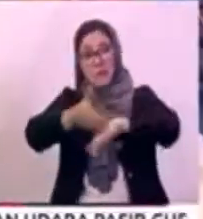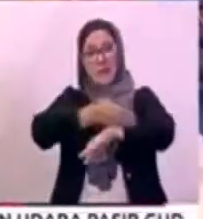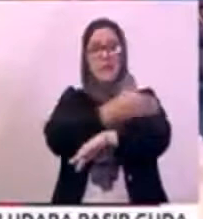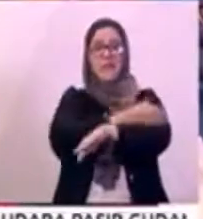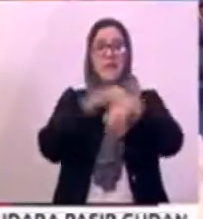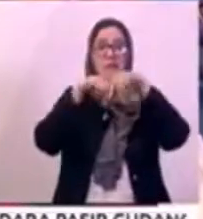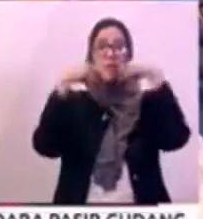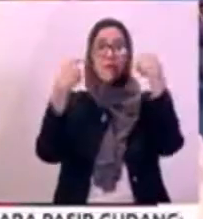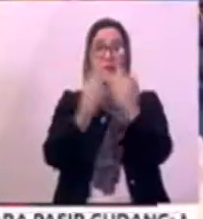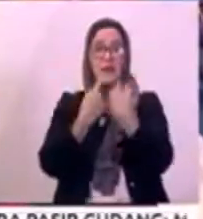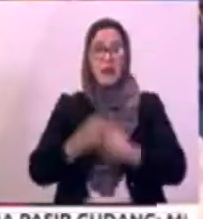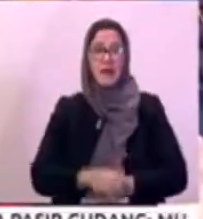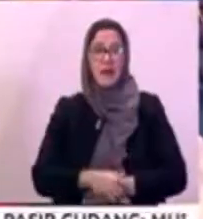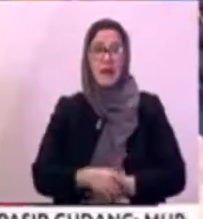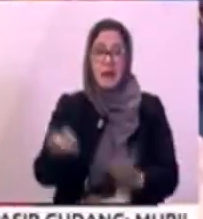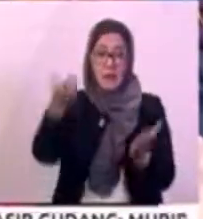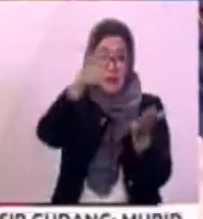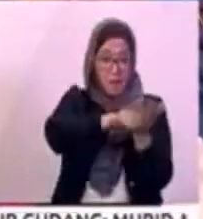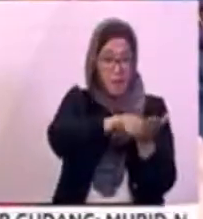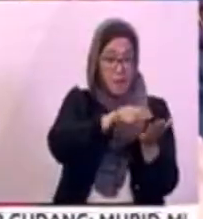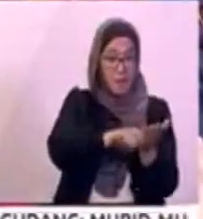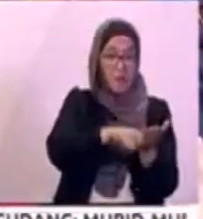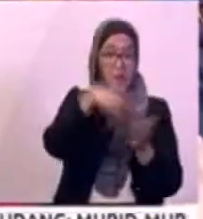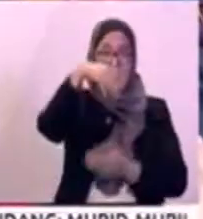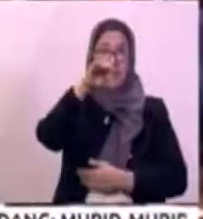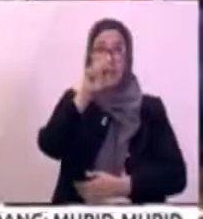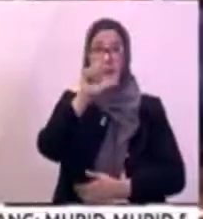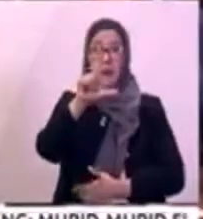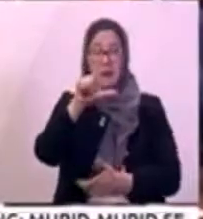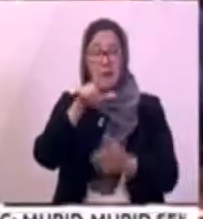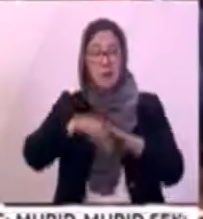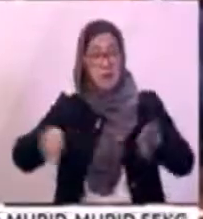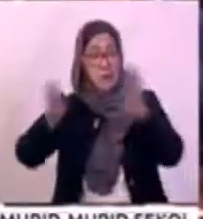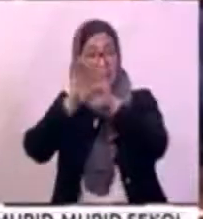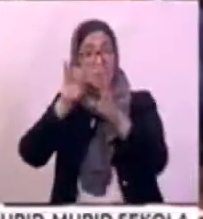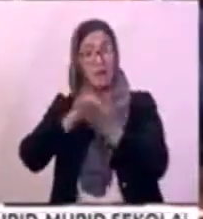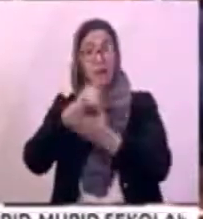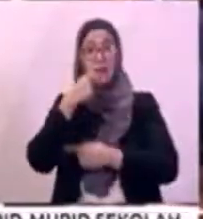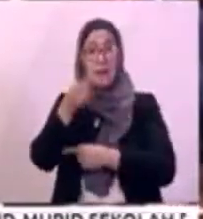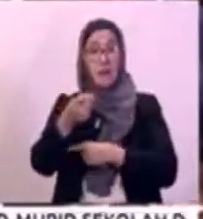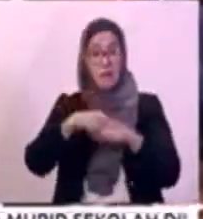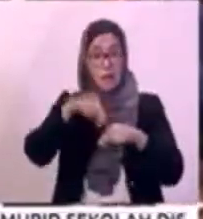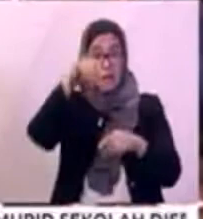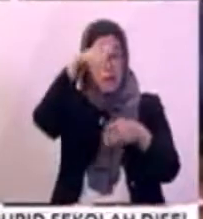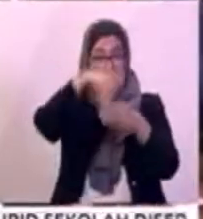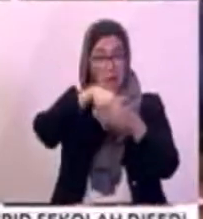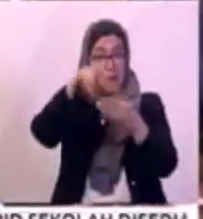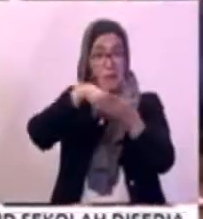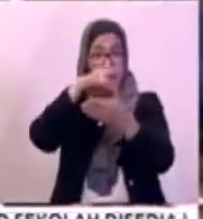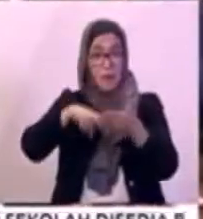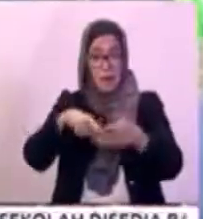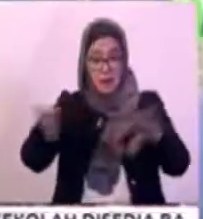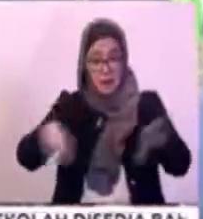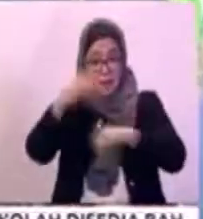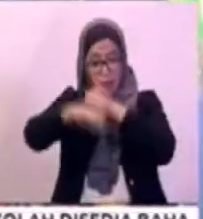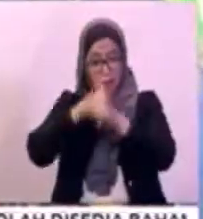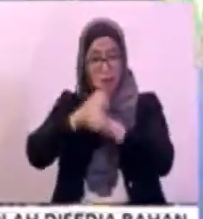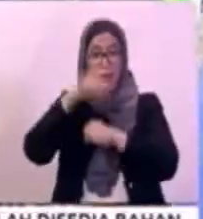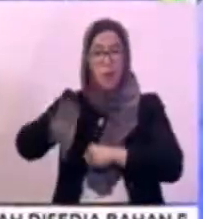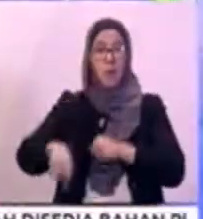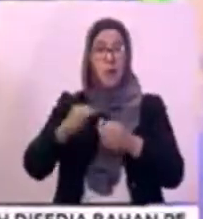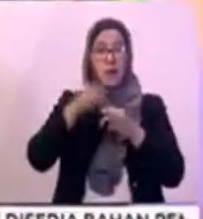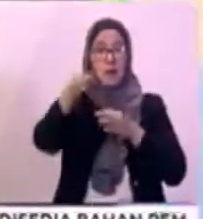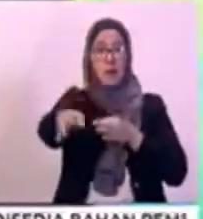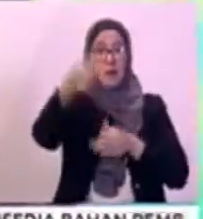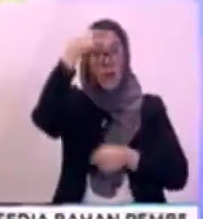Laporan portal berita terbabit menyebut, pemilihan yang sepatutnya dilangsungkan tahun ini perlu ditangguhkan bagi memastikan